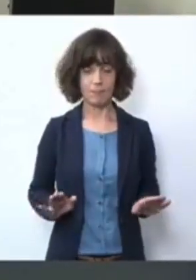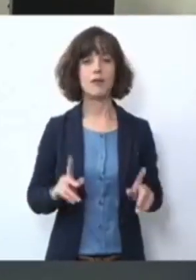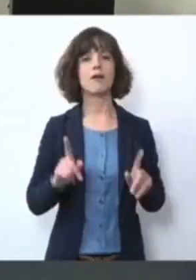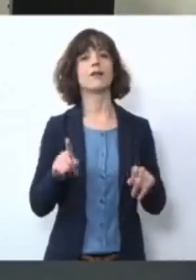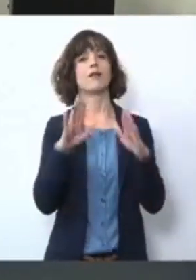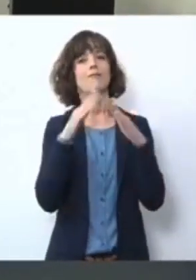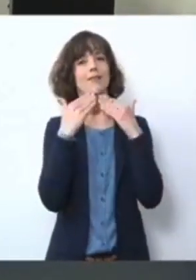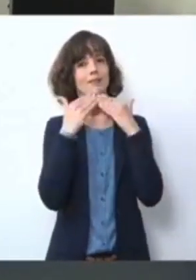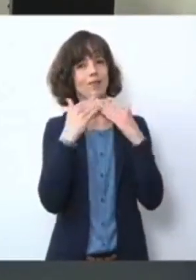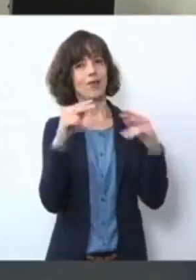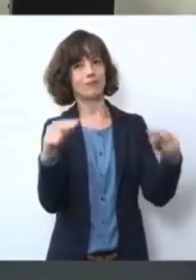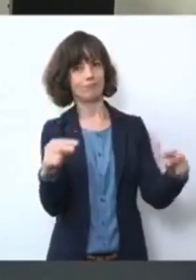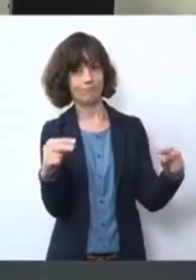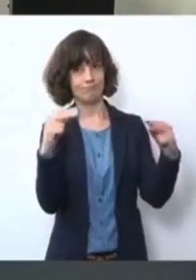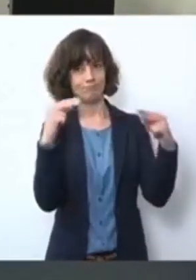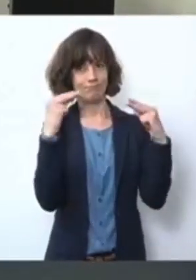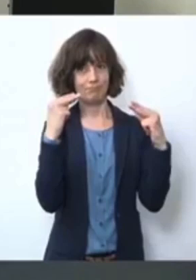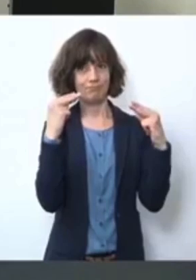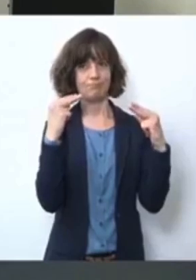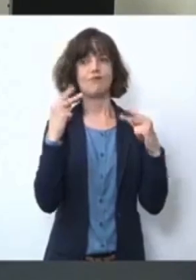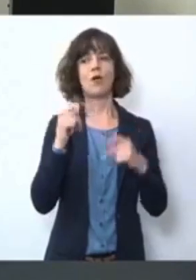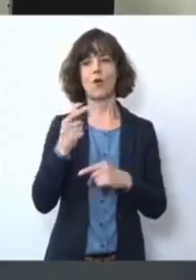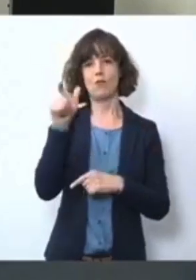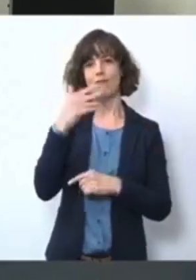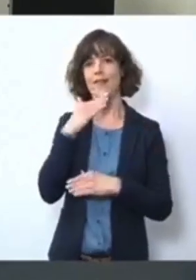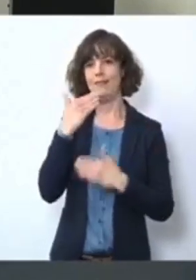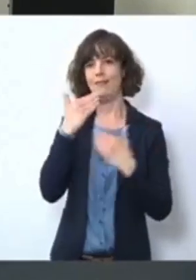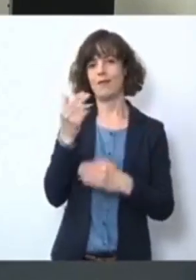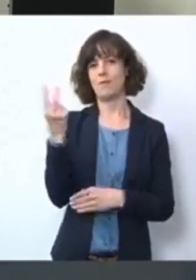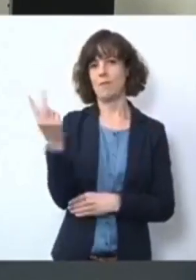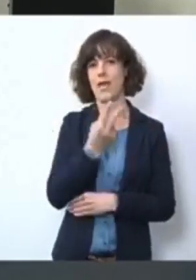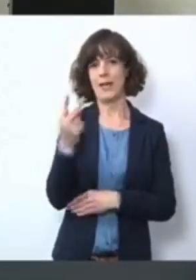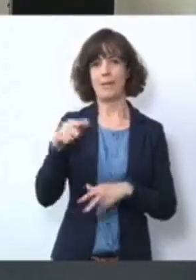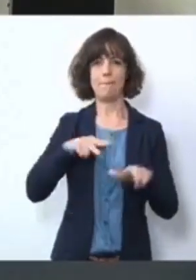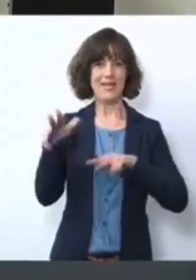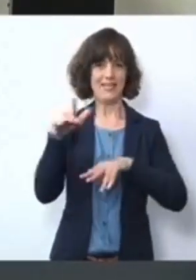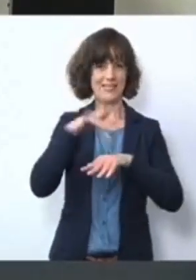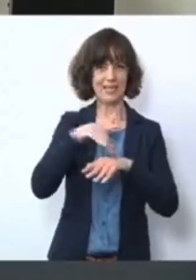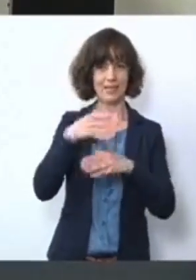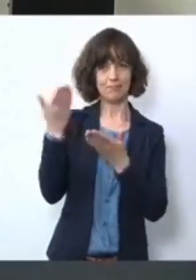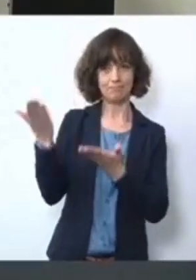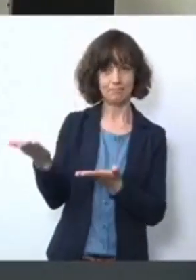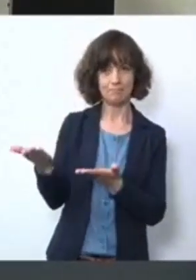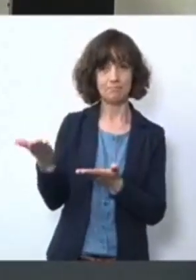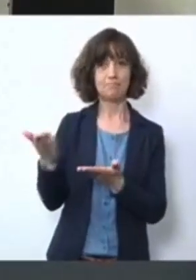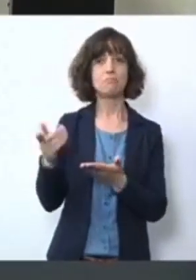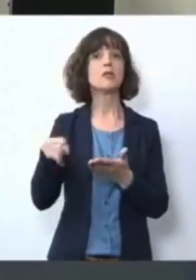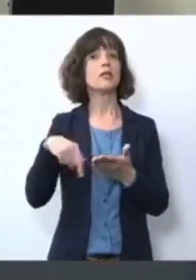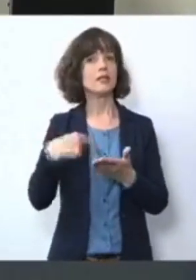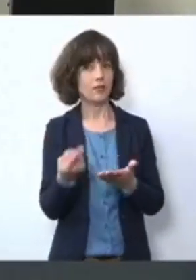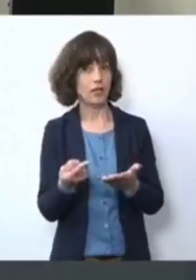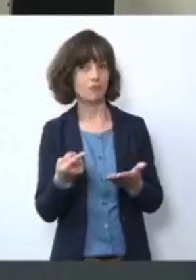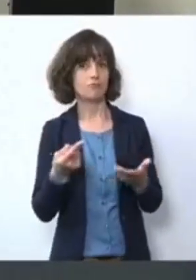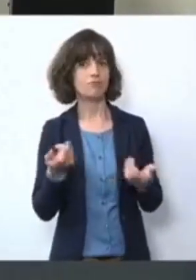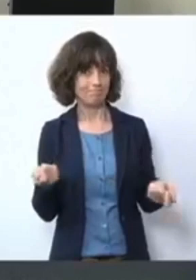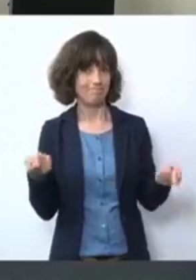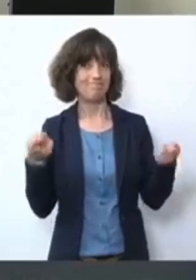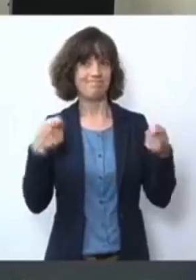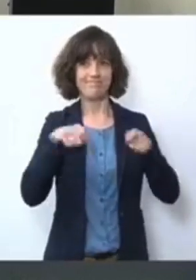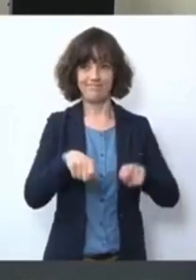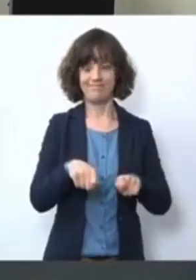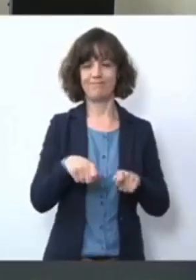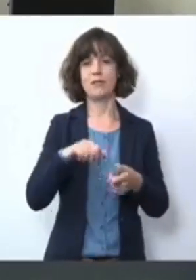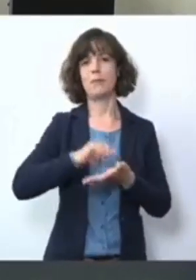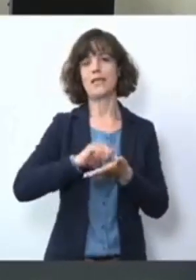bedanken für die Aufmerksamkeit, auch bei den beiden Ministerinnen. Und dann kann man es kurz machen und dann würde ich sagen, dann beschließen wir die Pressekonferenz.